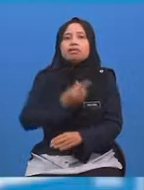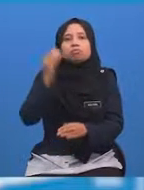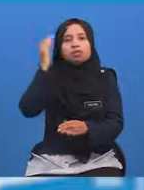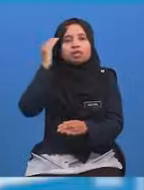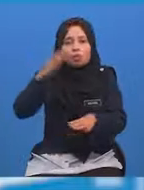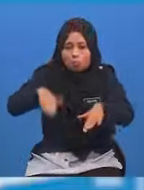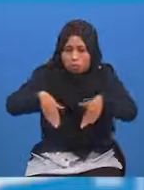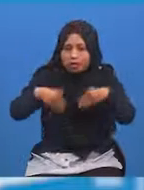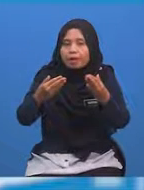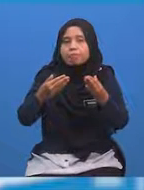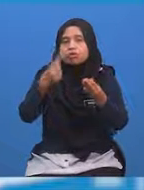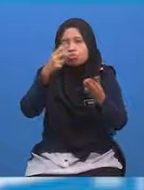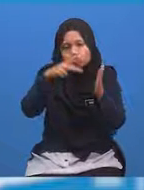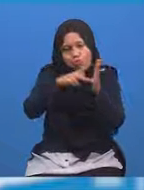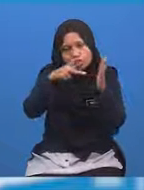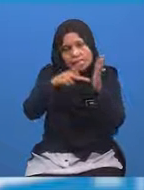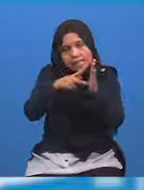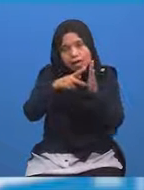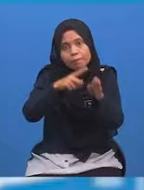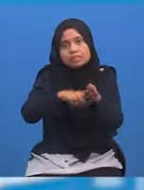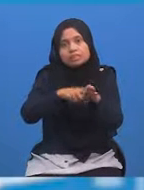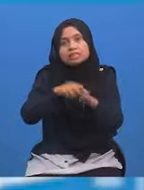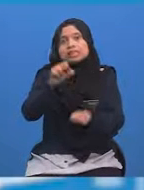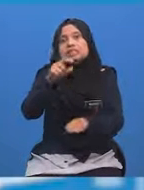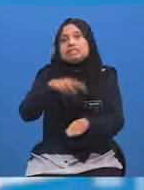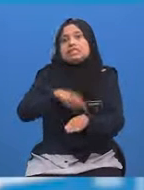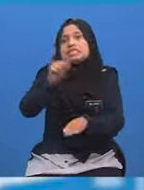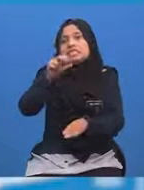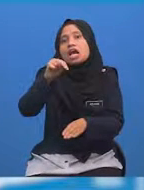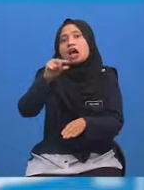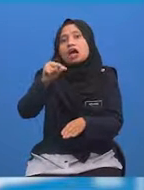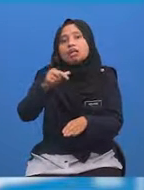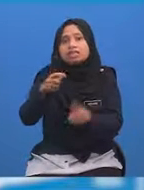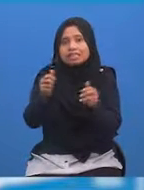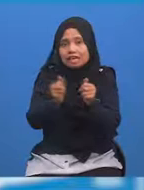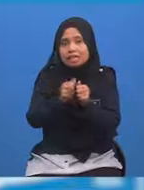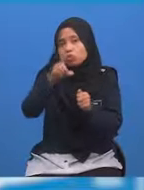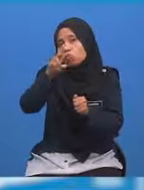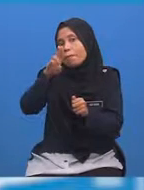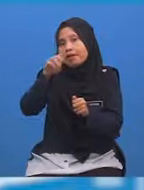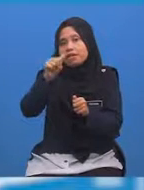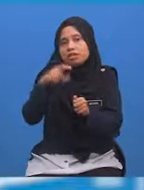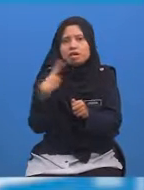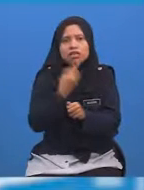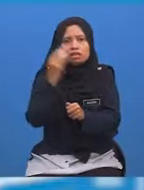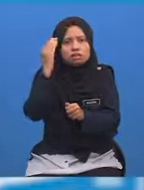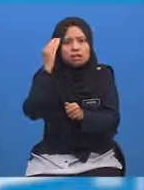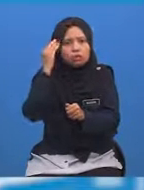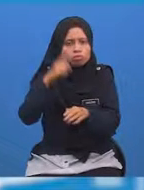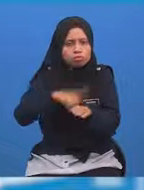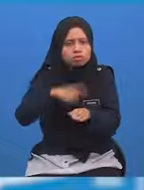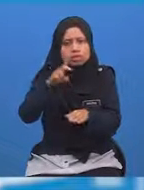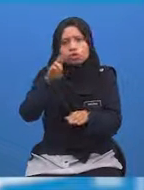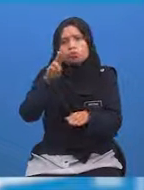bagaimana untuk menghitung masa di Singapura Berdasarkan masa di Dubai Kita tahu masa di Dubai ialah